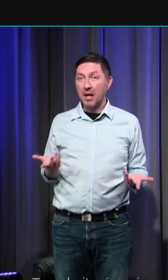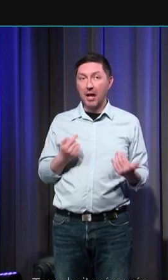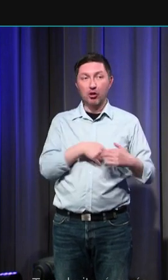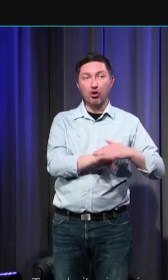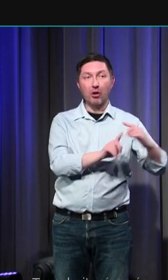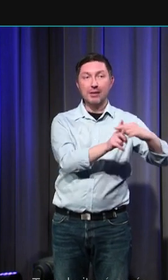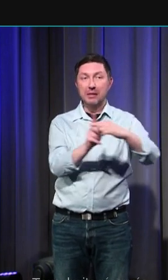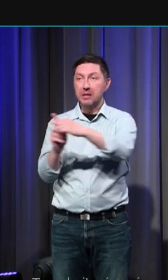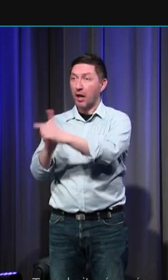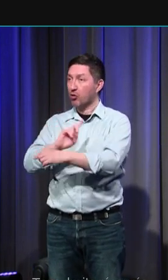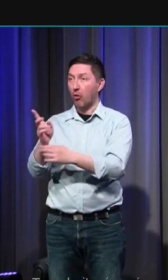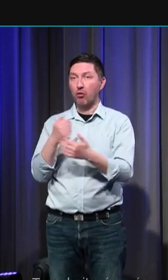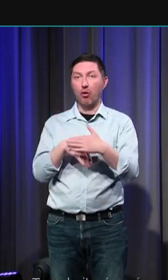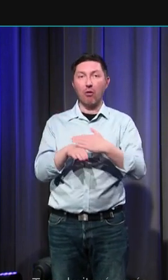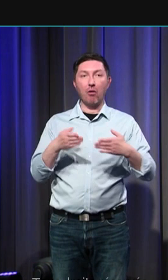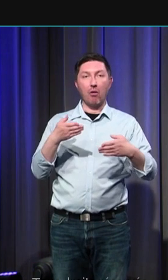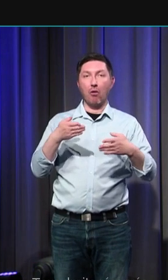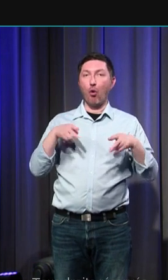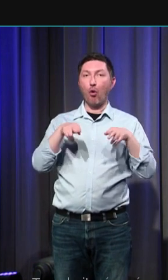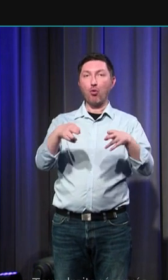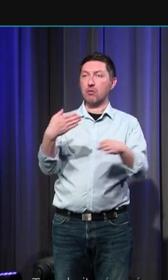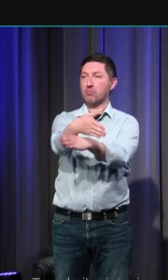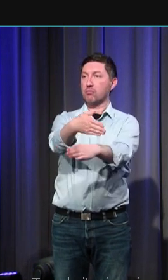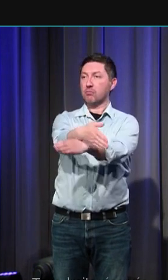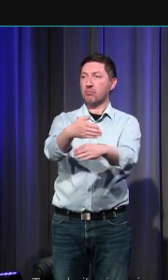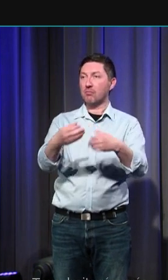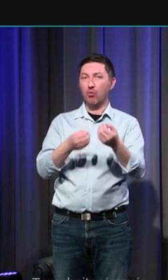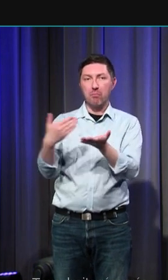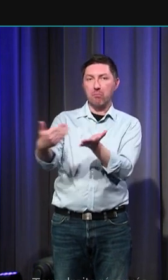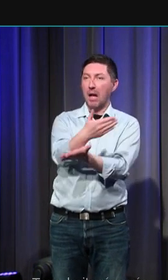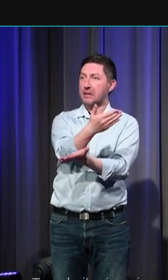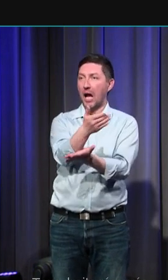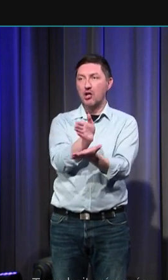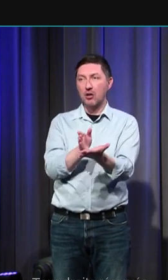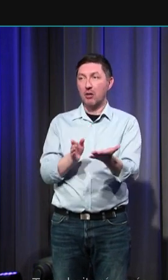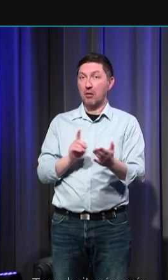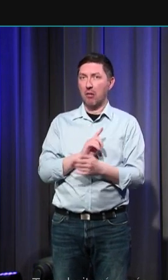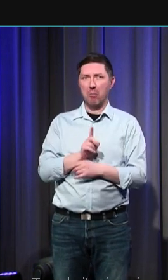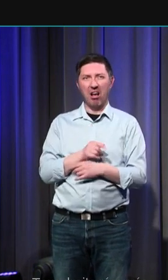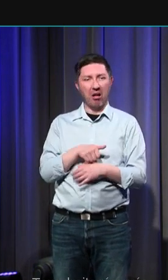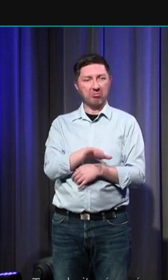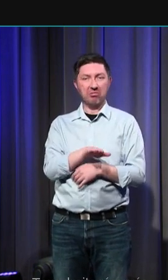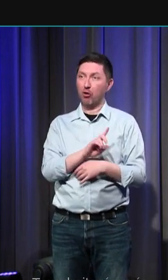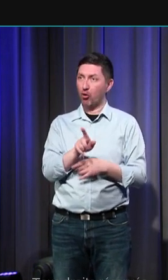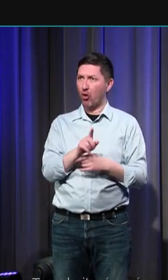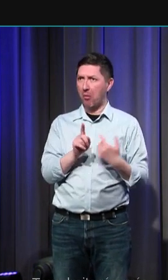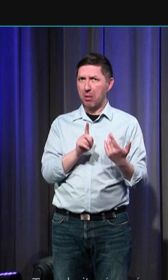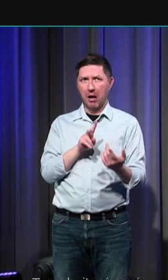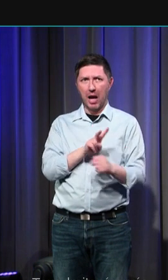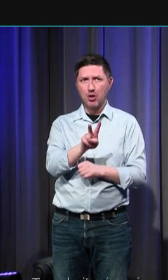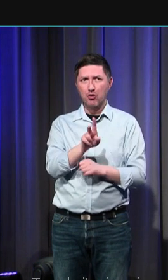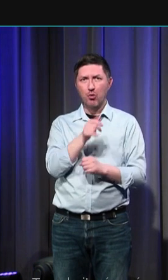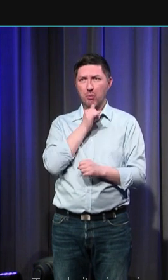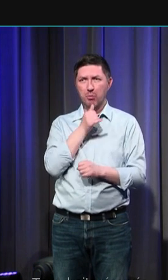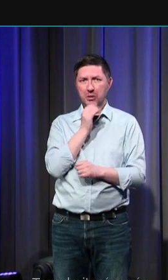carrefours à des endroits de passage ce sont des rituels qui ne sont pas infamants loin de là qui ne sont pas des injures faites à ces